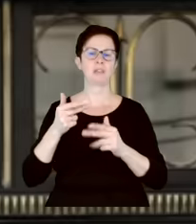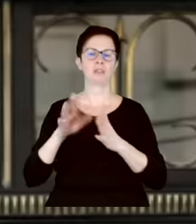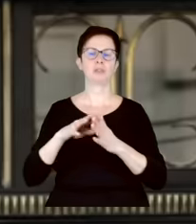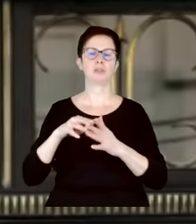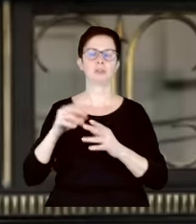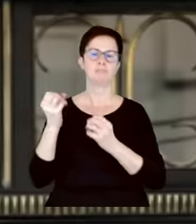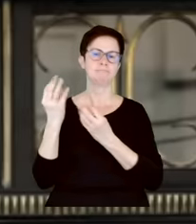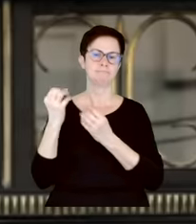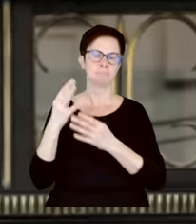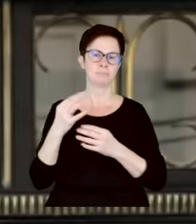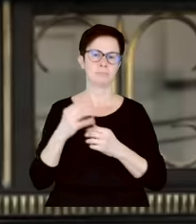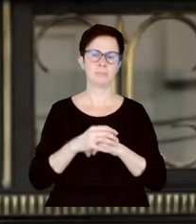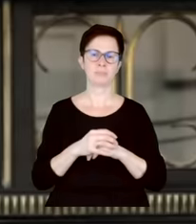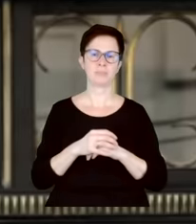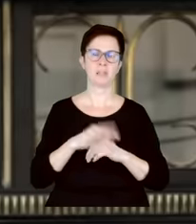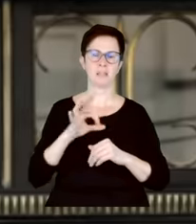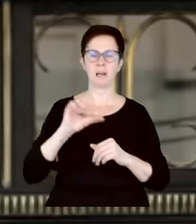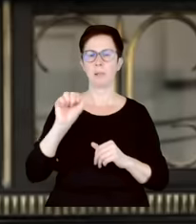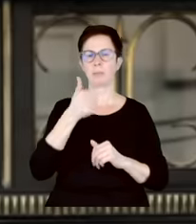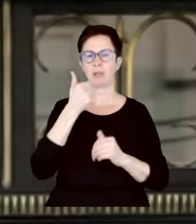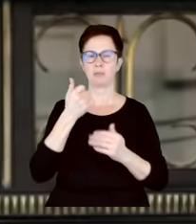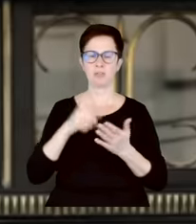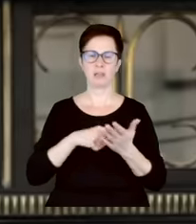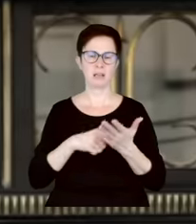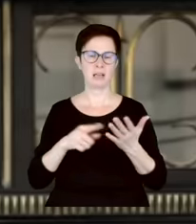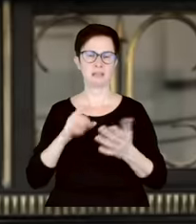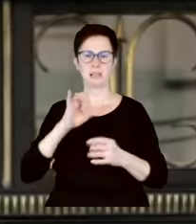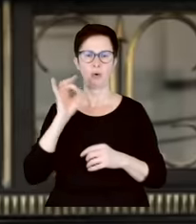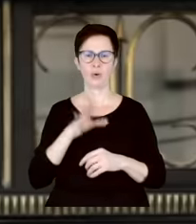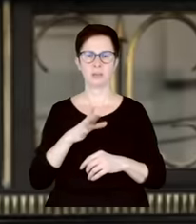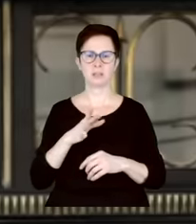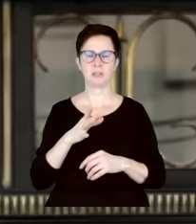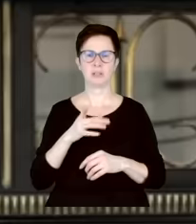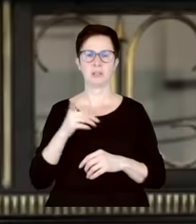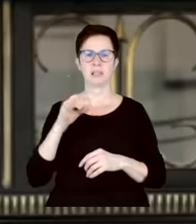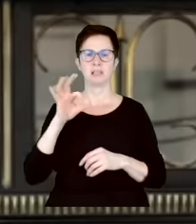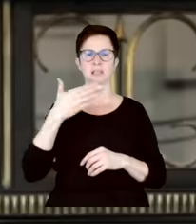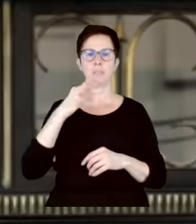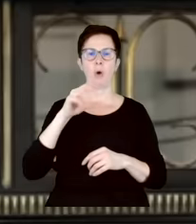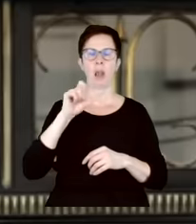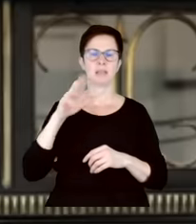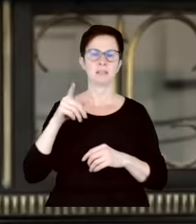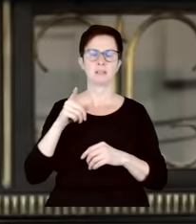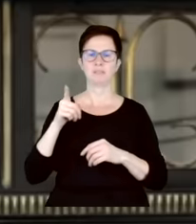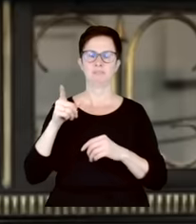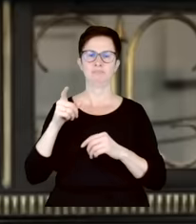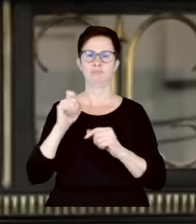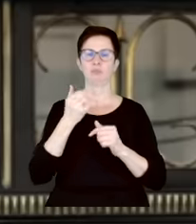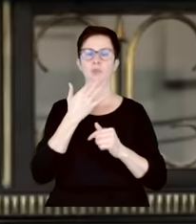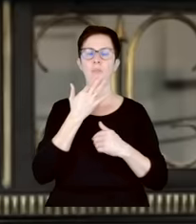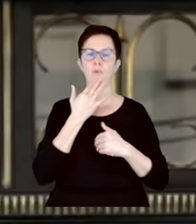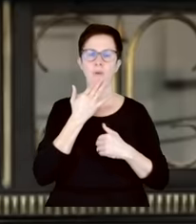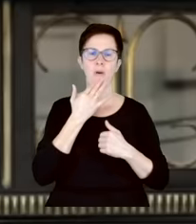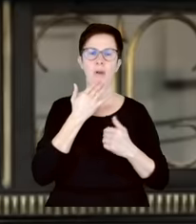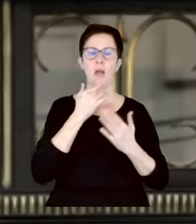Sprawiedliwość. No i po raz pierwszy najbardziej bolesne to jest to, kiedy zaprzeczali sobie przy Smoleńsku, to znaczy jakby twierdzili, że to, co było obligatoryjne, w